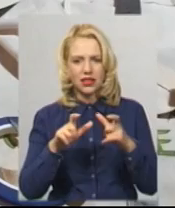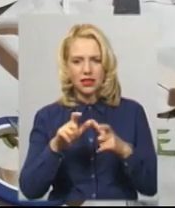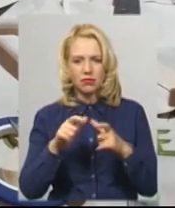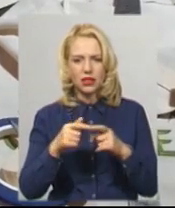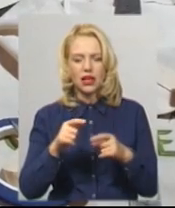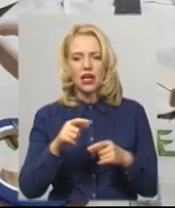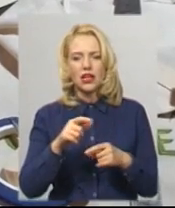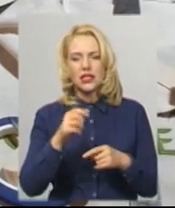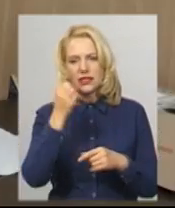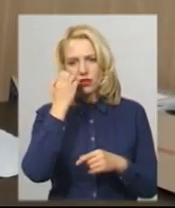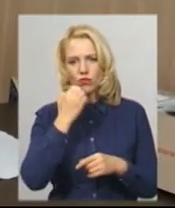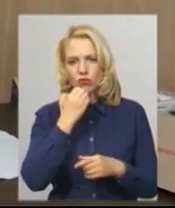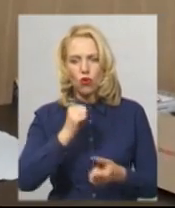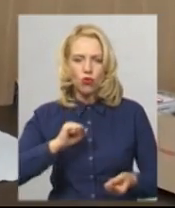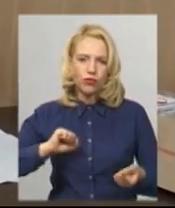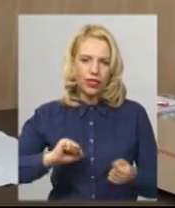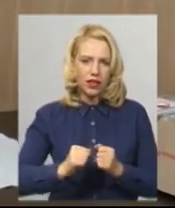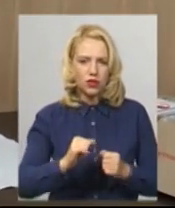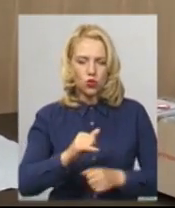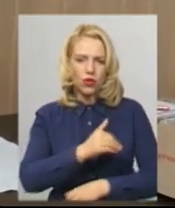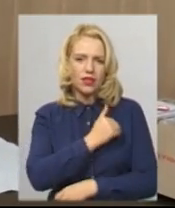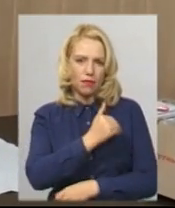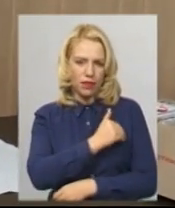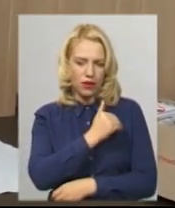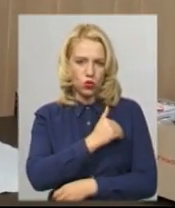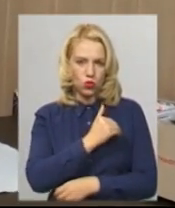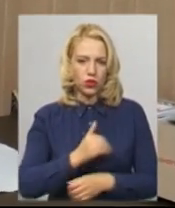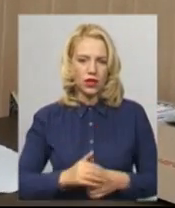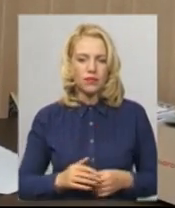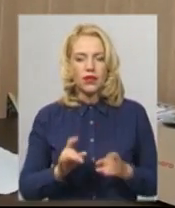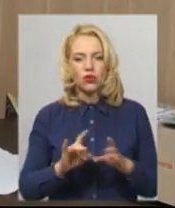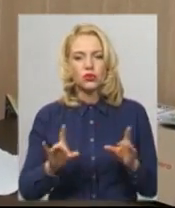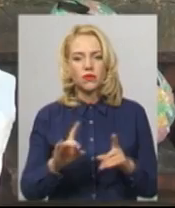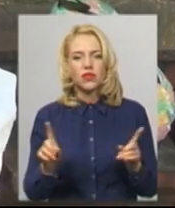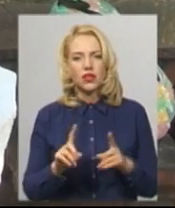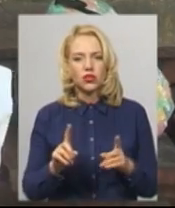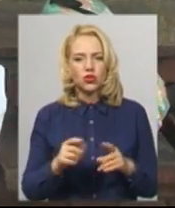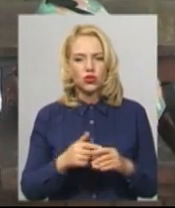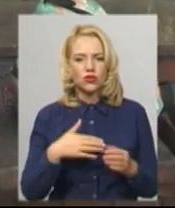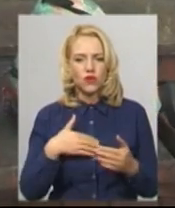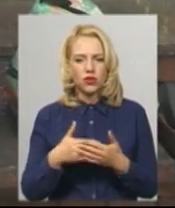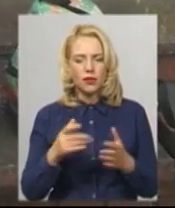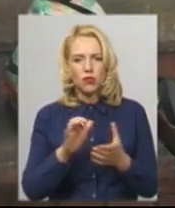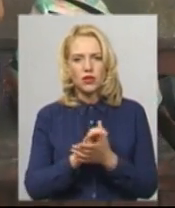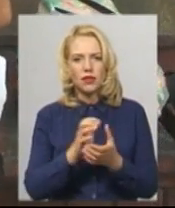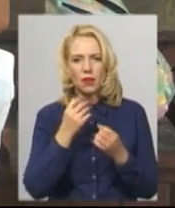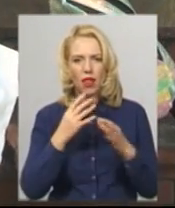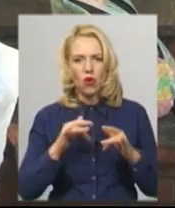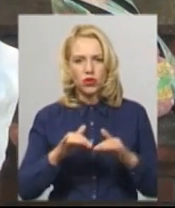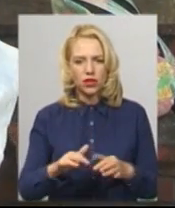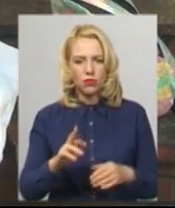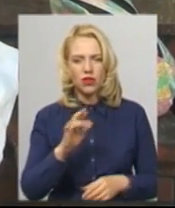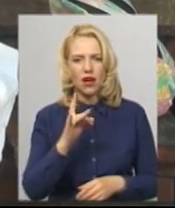волокном за допомогою тиску і температури від 190 градусів. Розповідає, з волонтерами познайомились на благодійному ярмарку, де чоловік